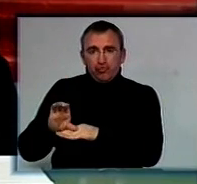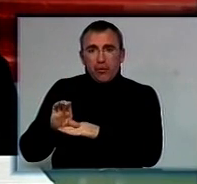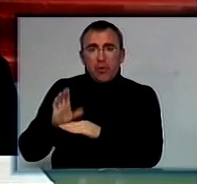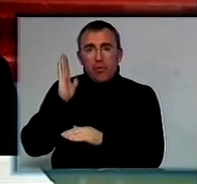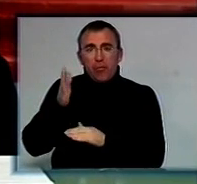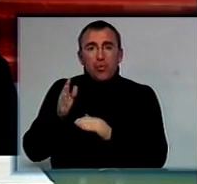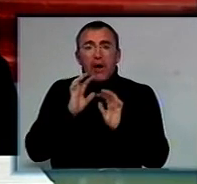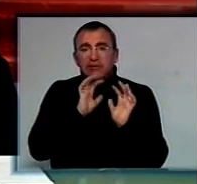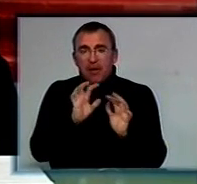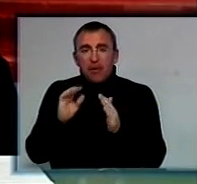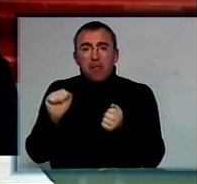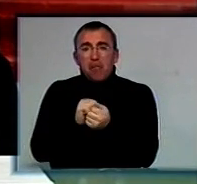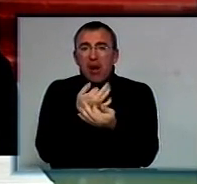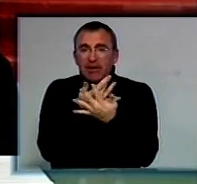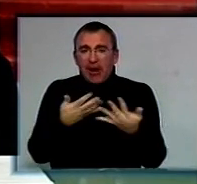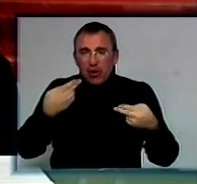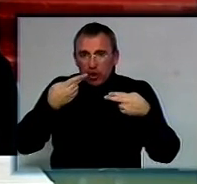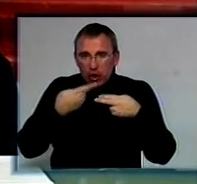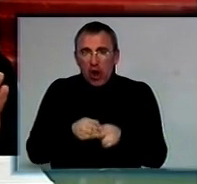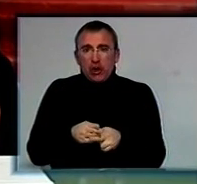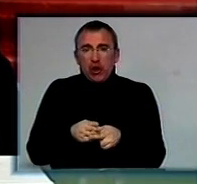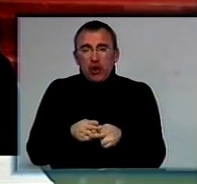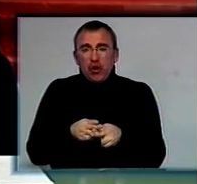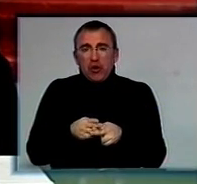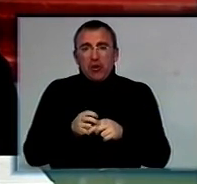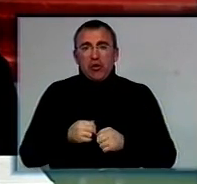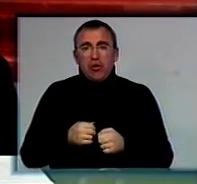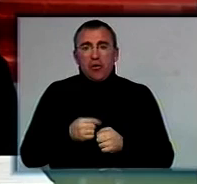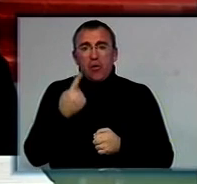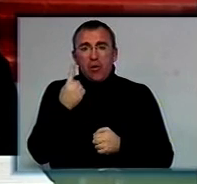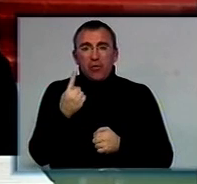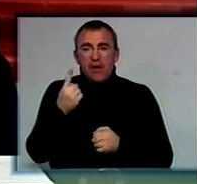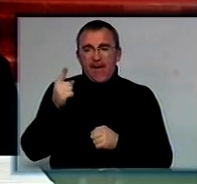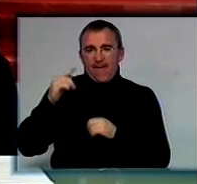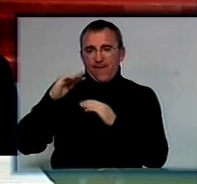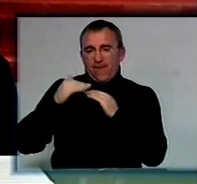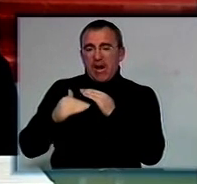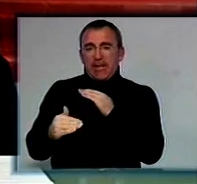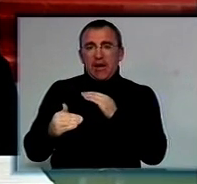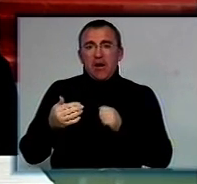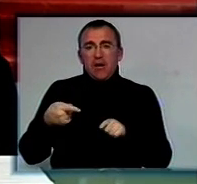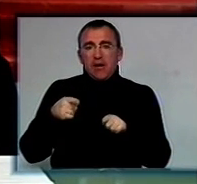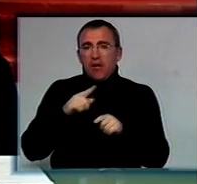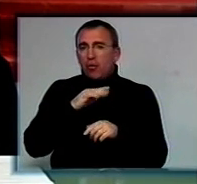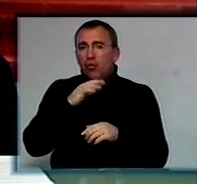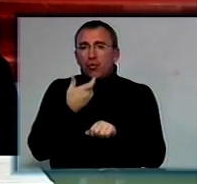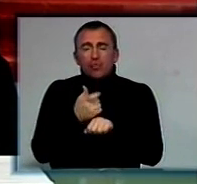забезпечення матеріально-технічне з подній вертикалі. Тобто, дуже багато,